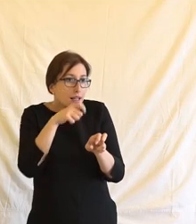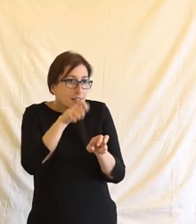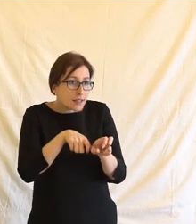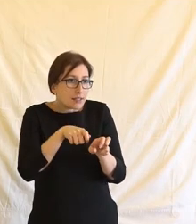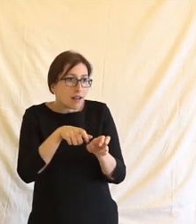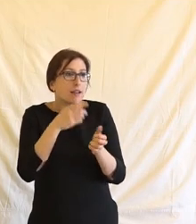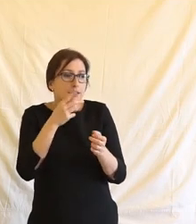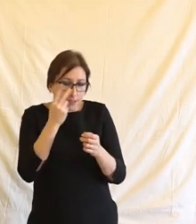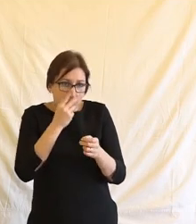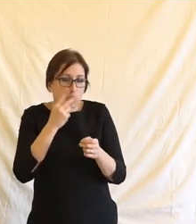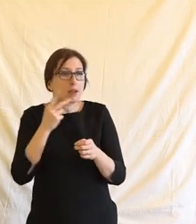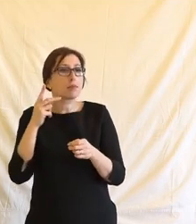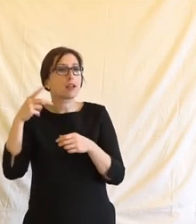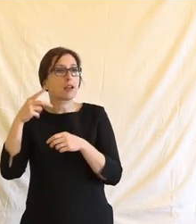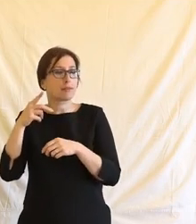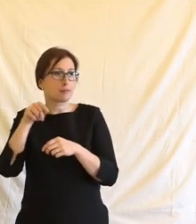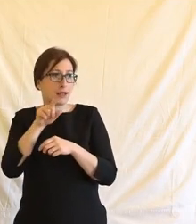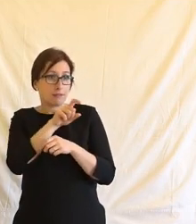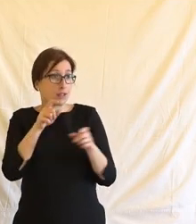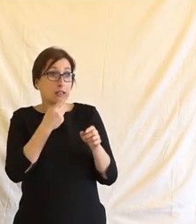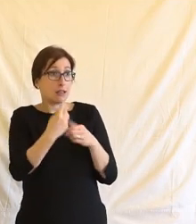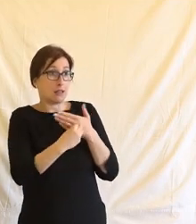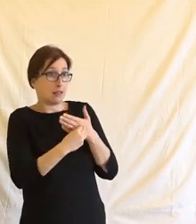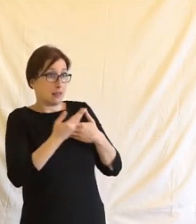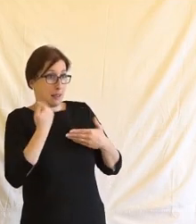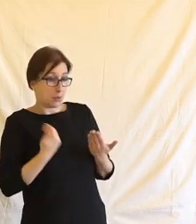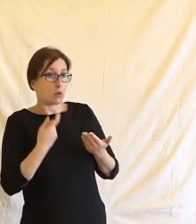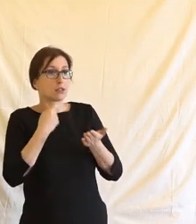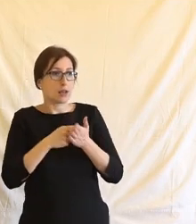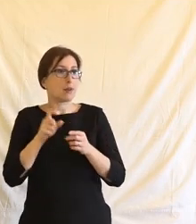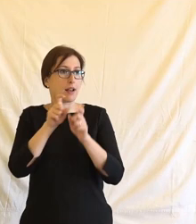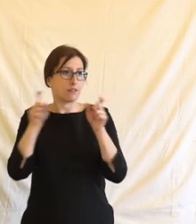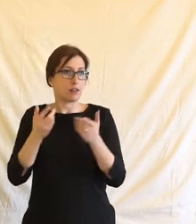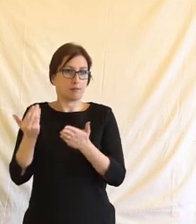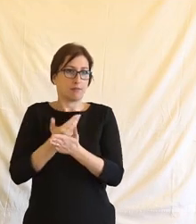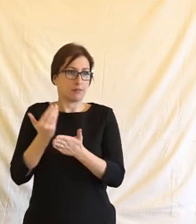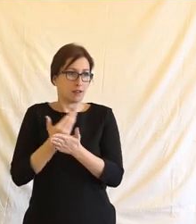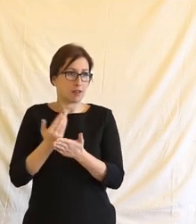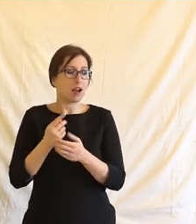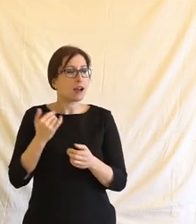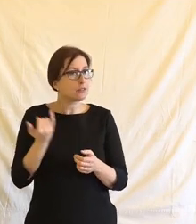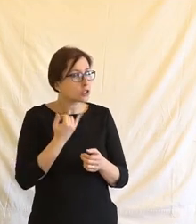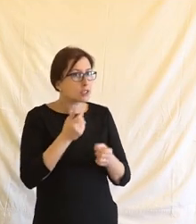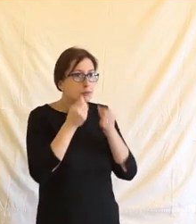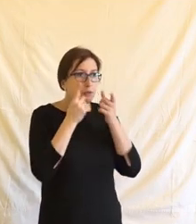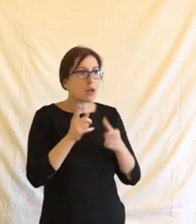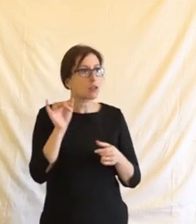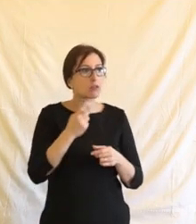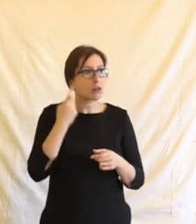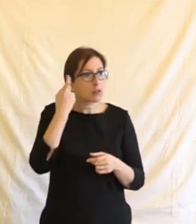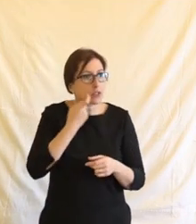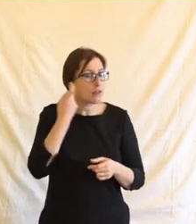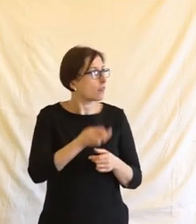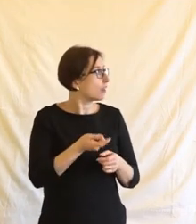velké technologické společnosti tyto techniky využívají k vytváření zisku. A vždycky mě teda překvapuje, proč se tomu někdo diví